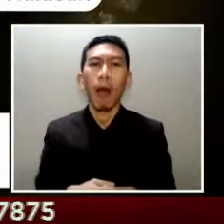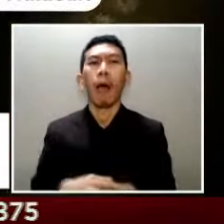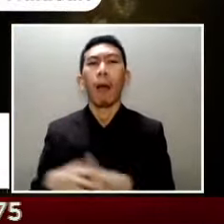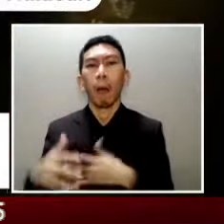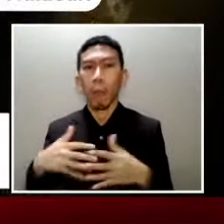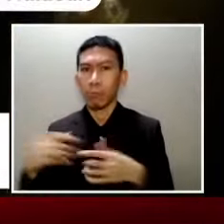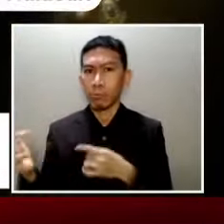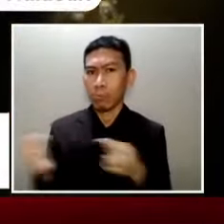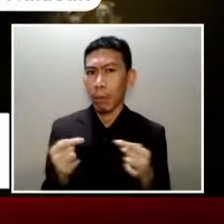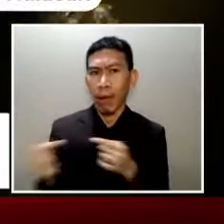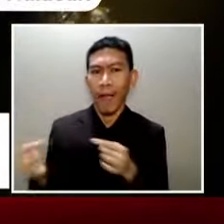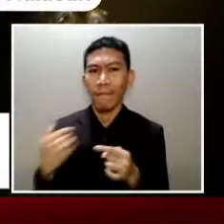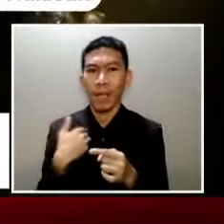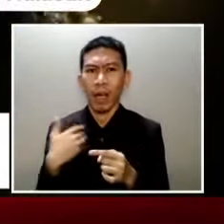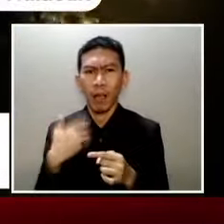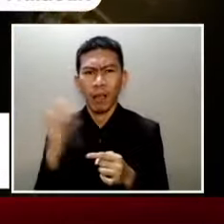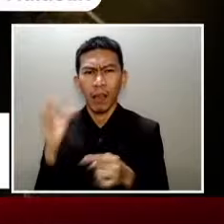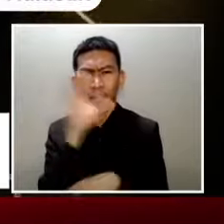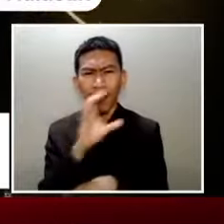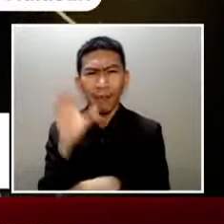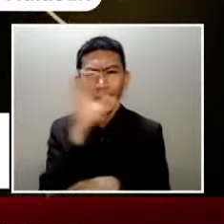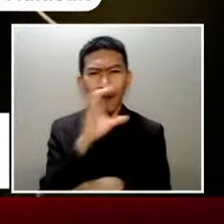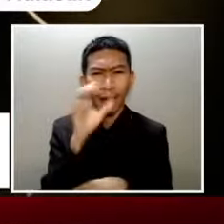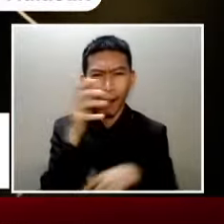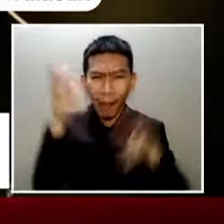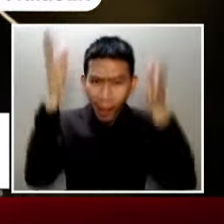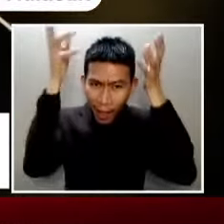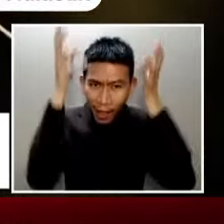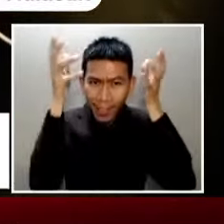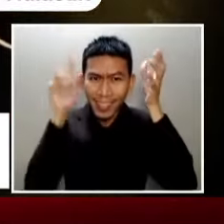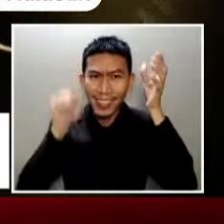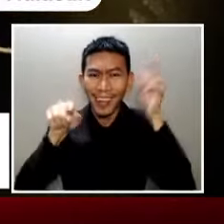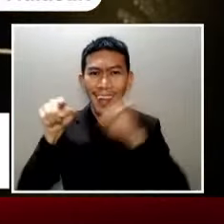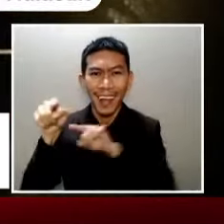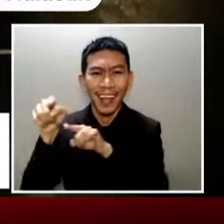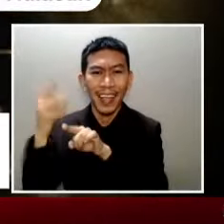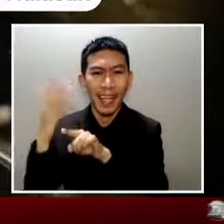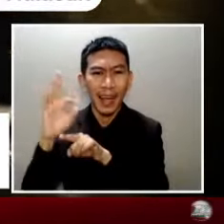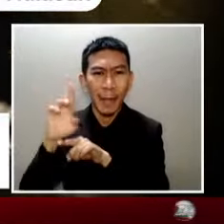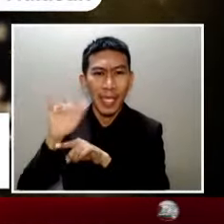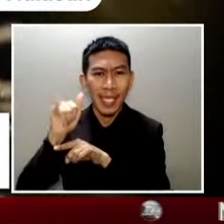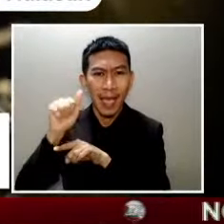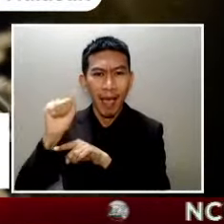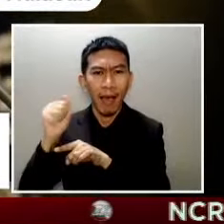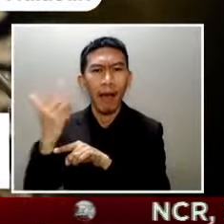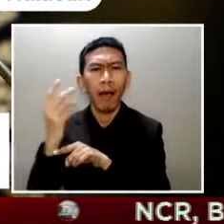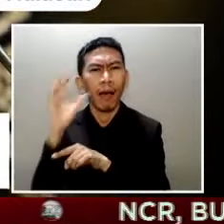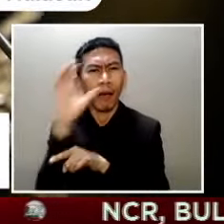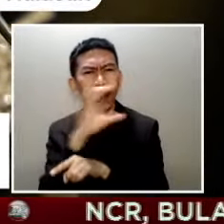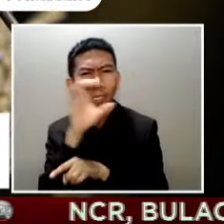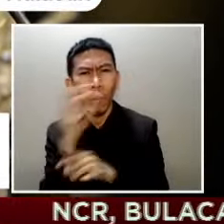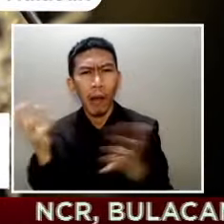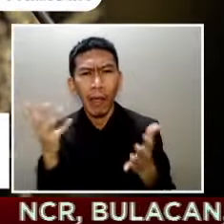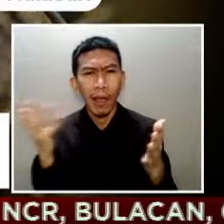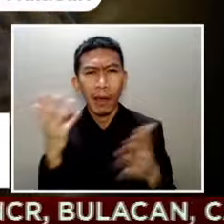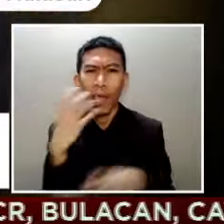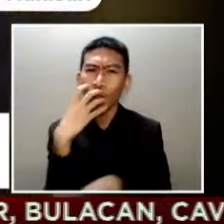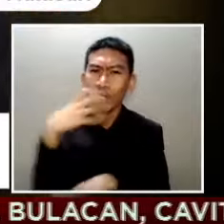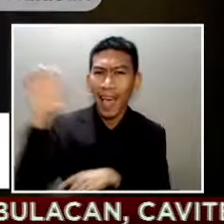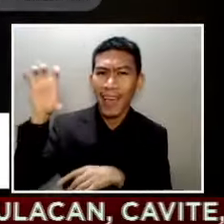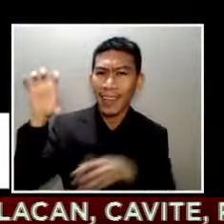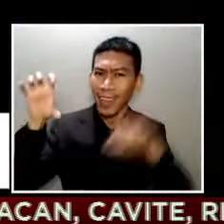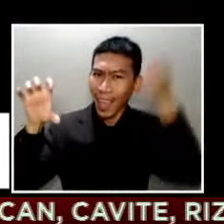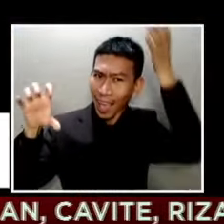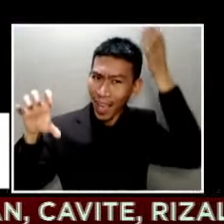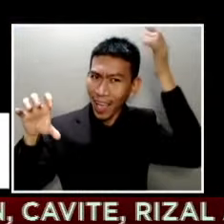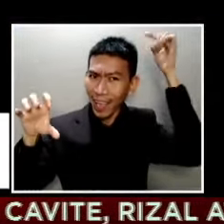-uusapang missing piece sa outfit ni Rabia. Hinanap ng Pinoy fans ang sinag ng araw na dapat ay suot-suot niya sa